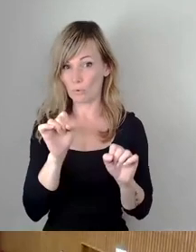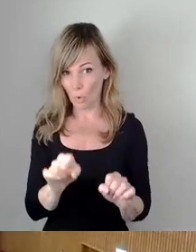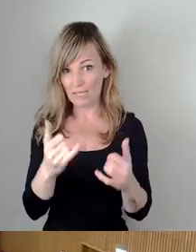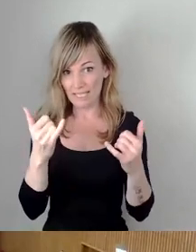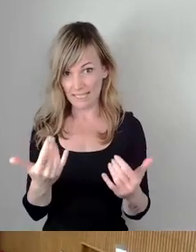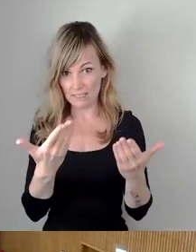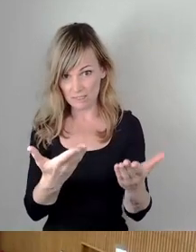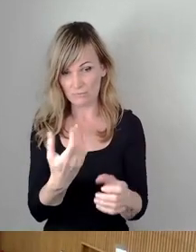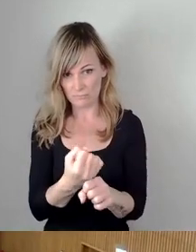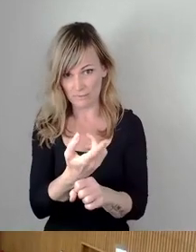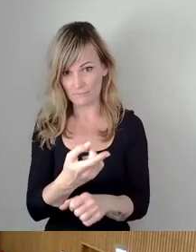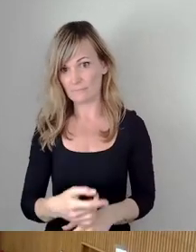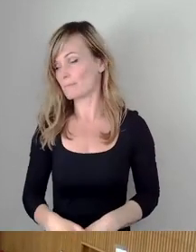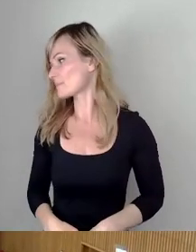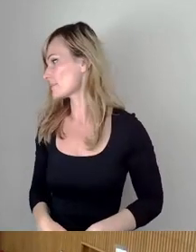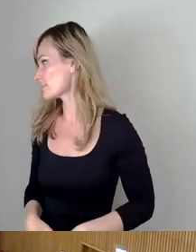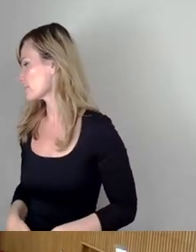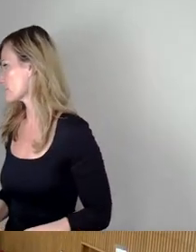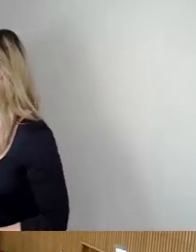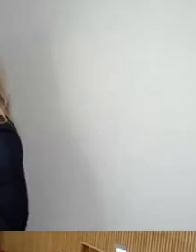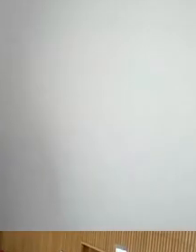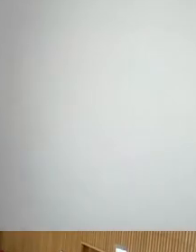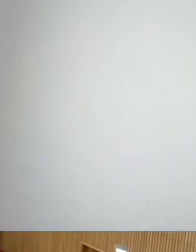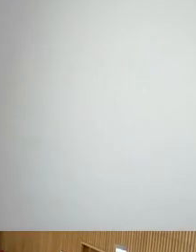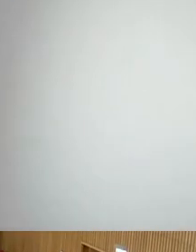oder dann in der Fraktionsrunde.